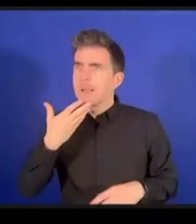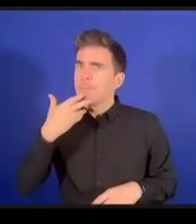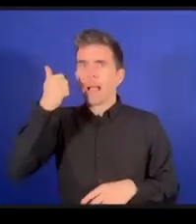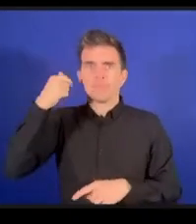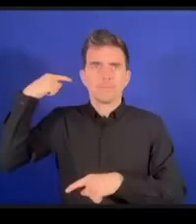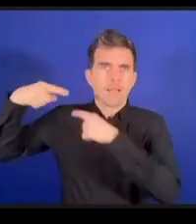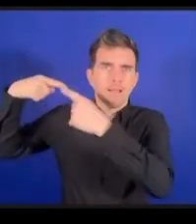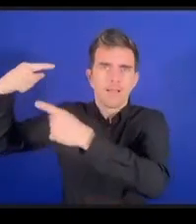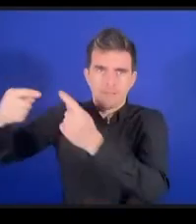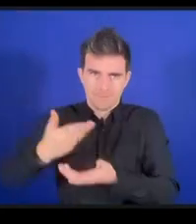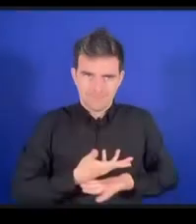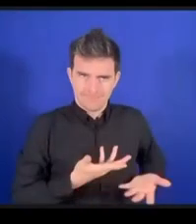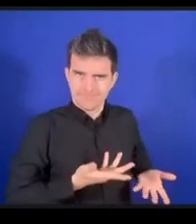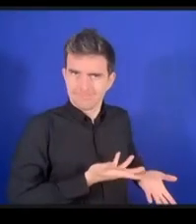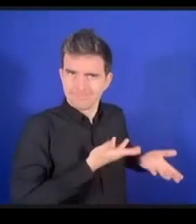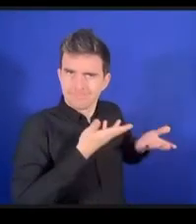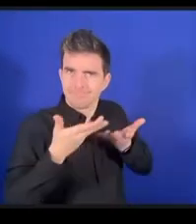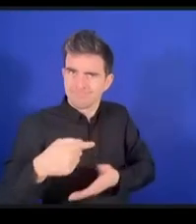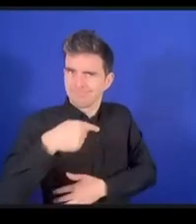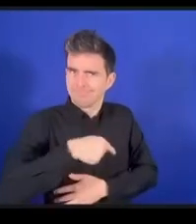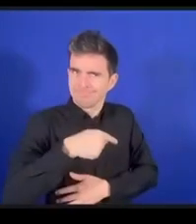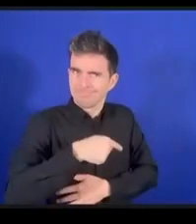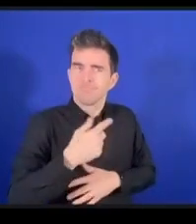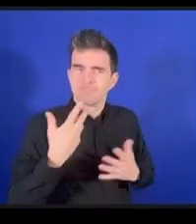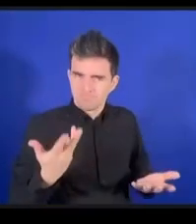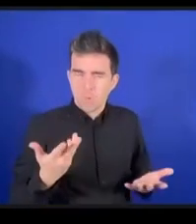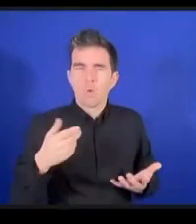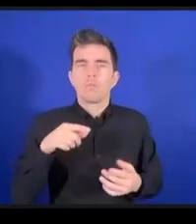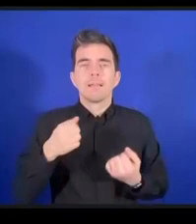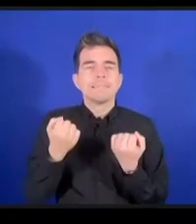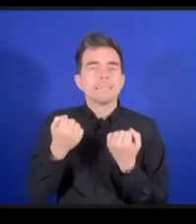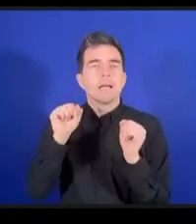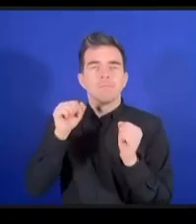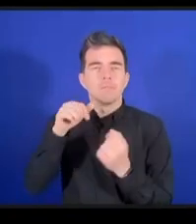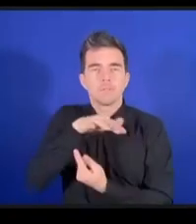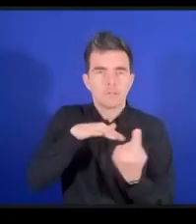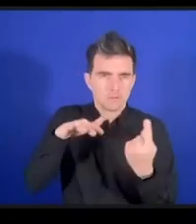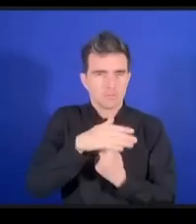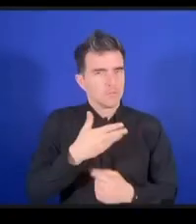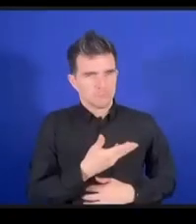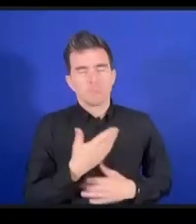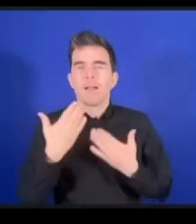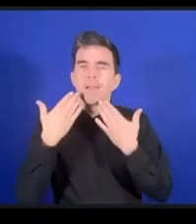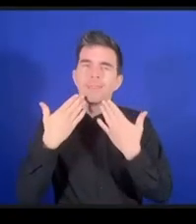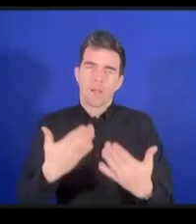安全なデジタル空間ということを考えると非常にこれは重要ですモハメントさん